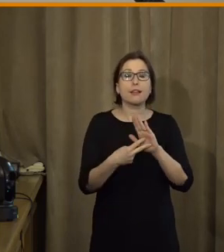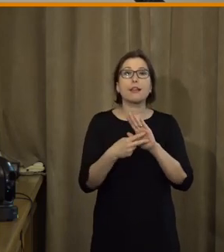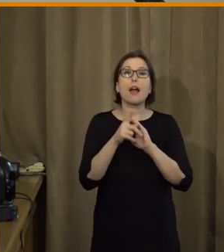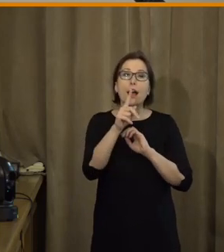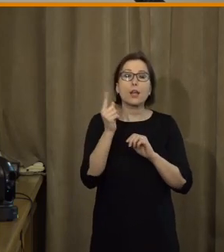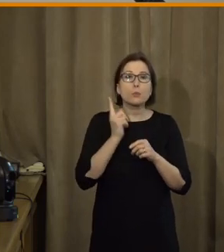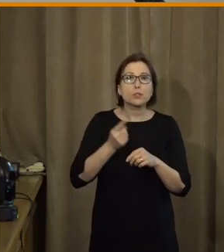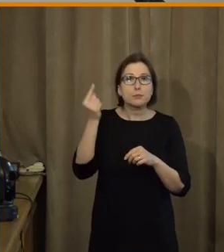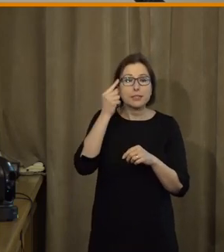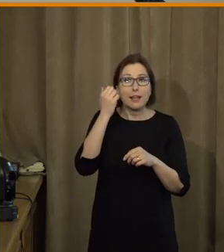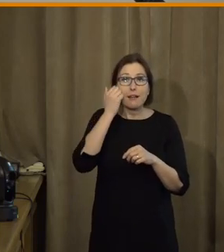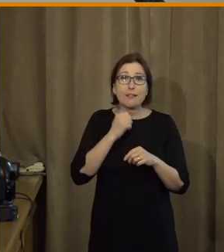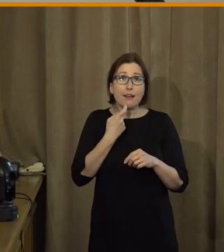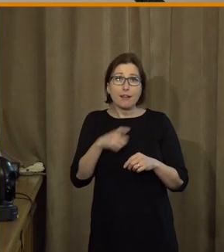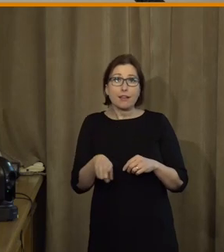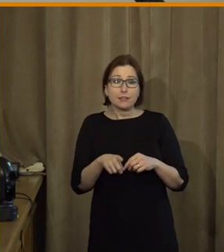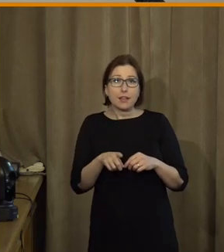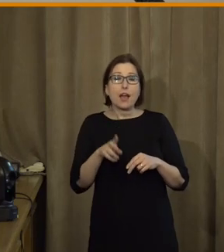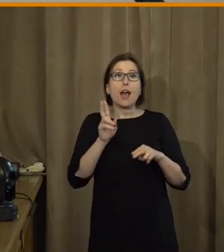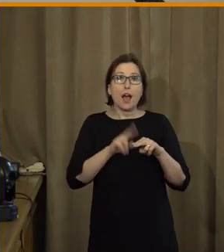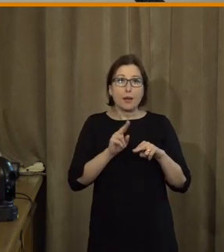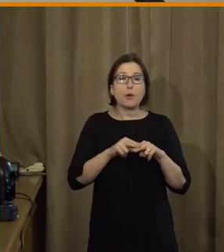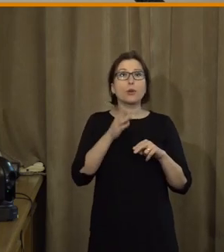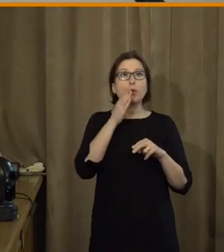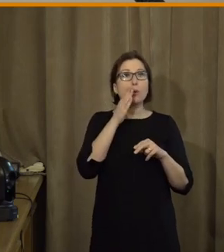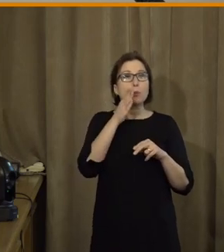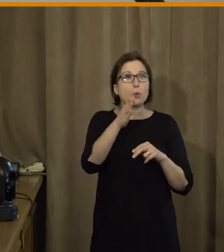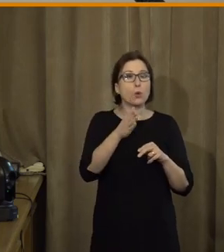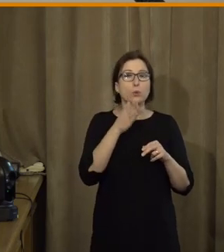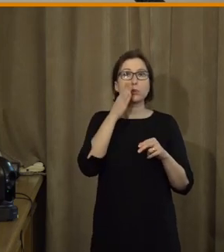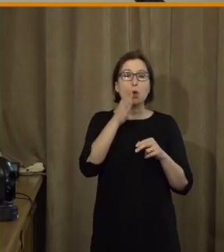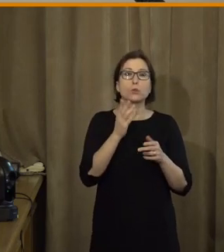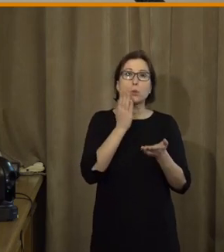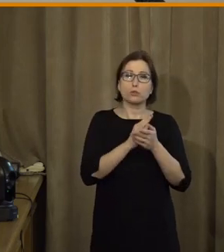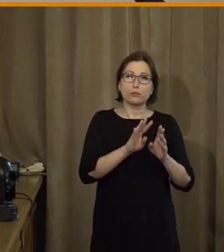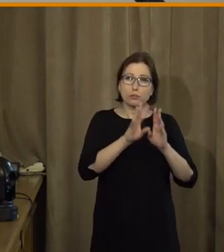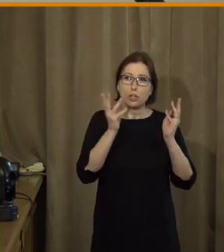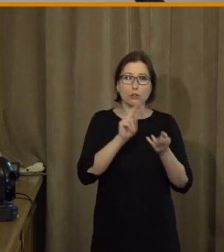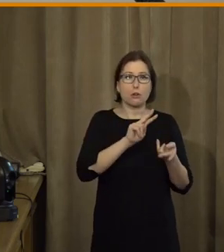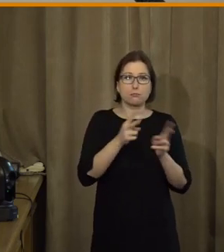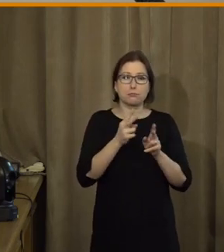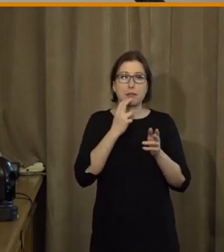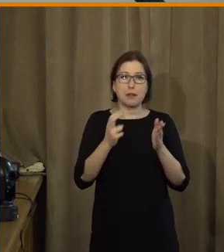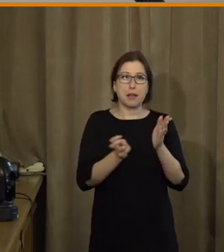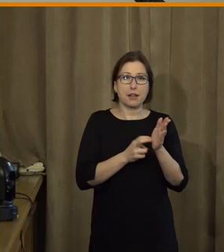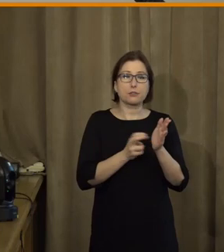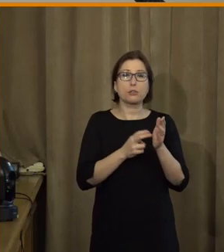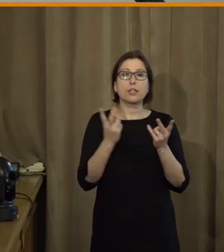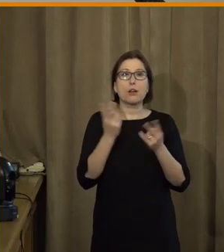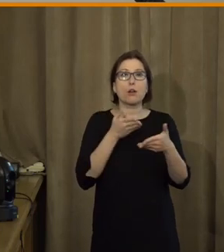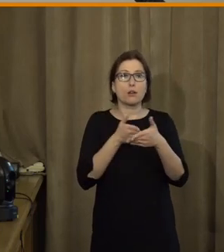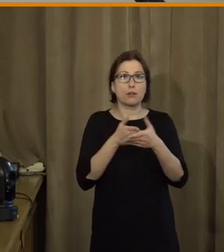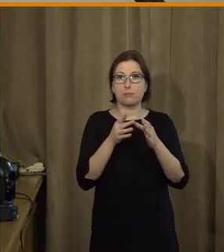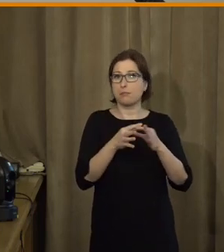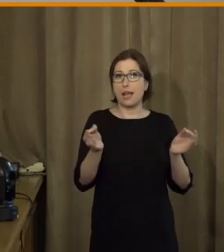a za čas prostě všichni se sejdeme v krásné digitální budoucnosti a už se nebudeme